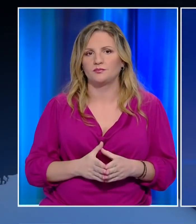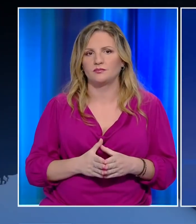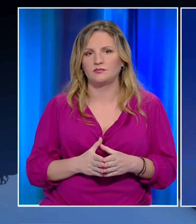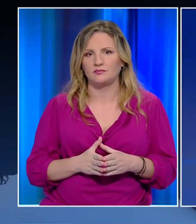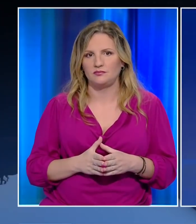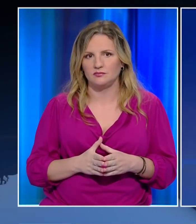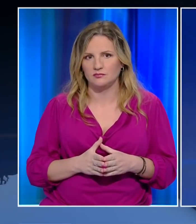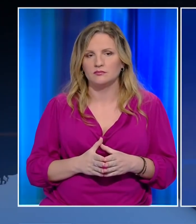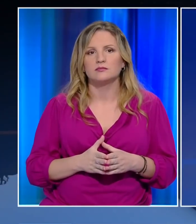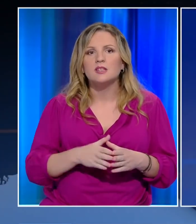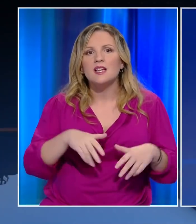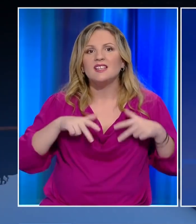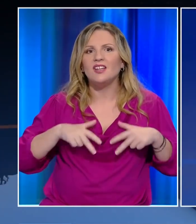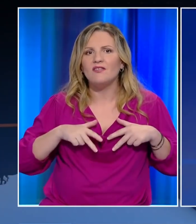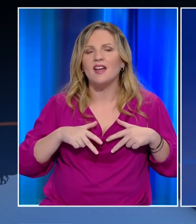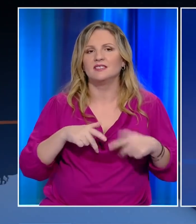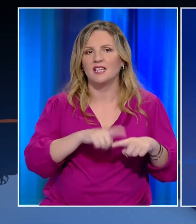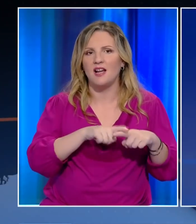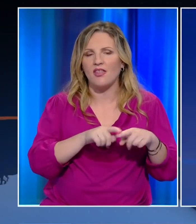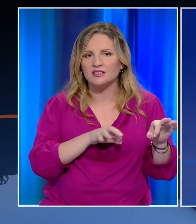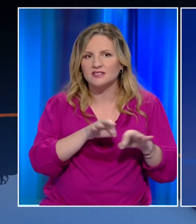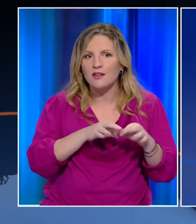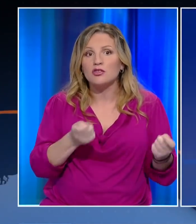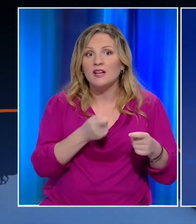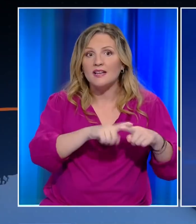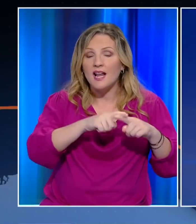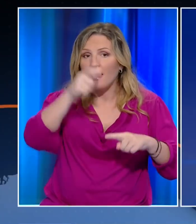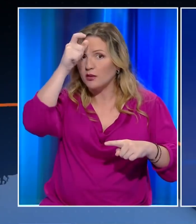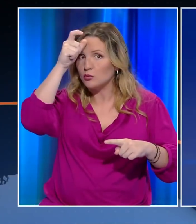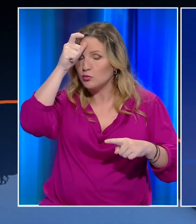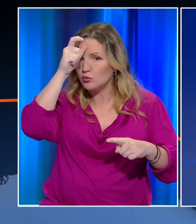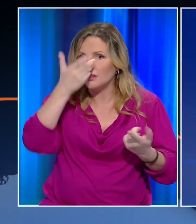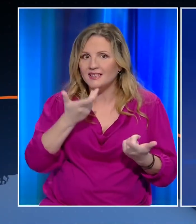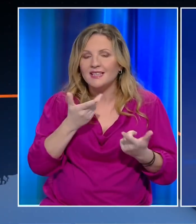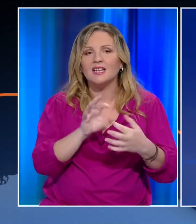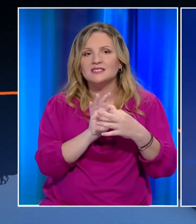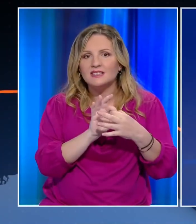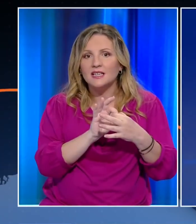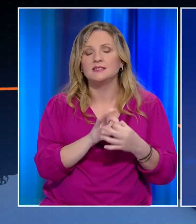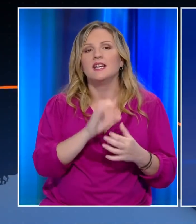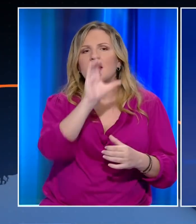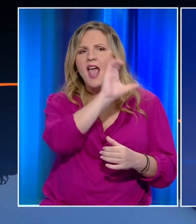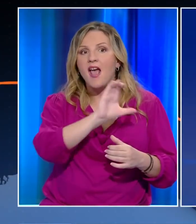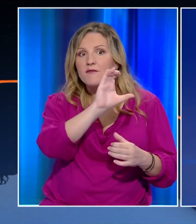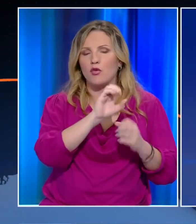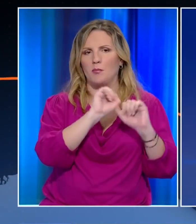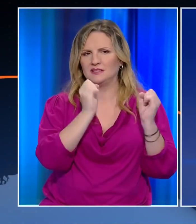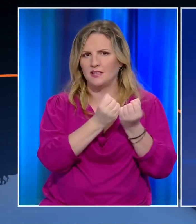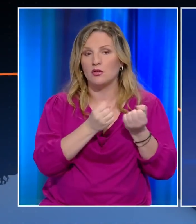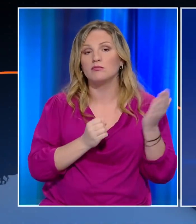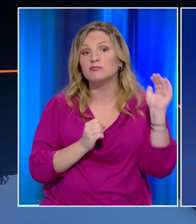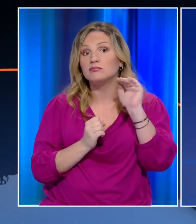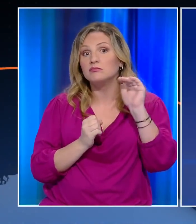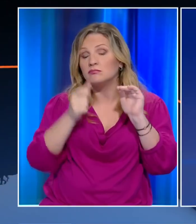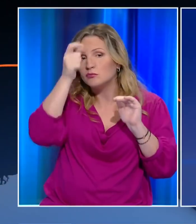βήματα για τις σχέσεις με την Τουρκία σχεδιάζει η κυβέρνηση μετά τη Σύνοδο Κορυφής των Βρυξελών που κάλεσε την Τουρκία να προσέλθει σε